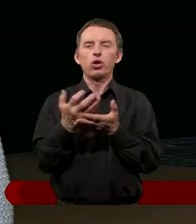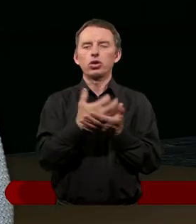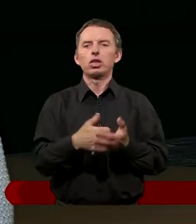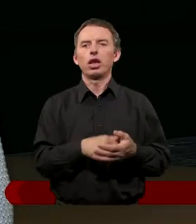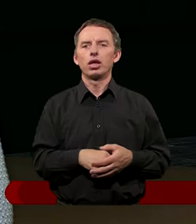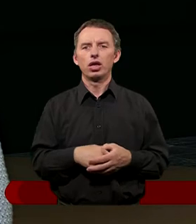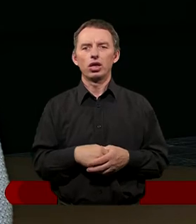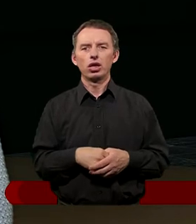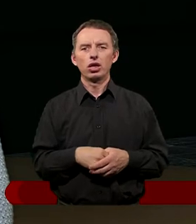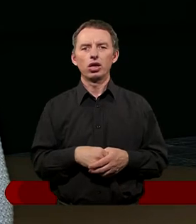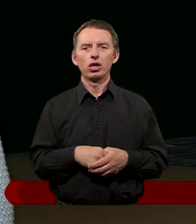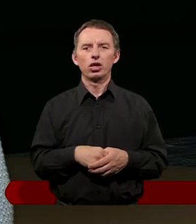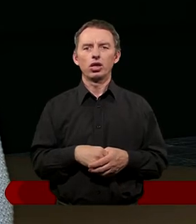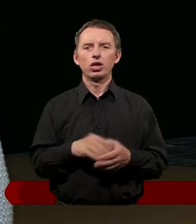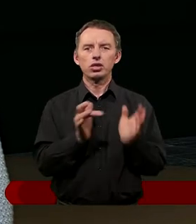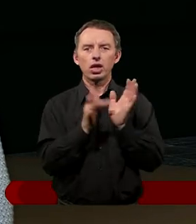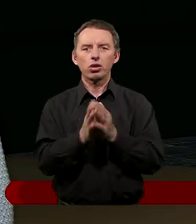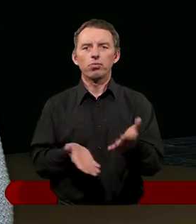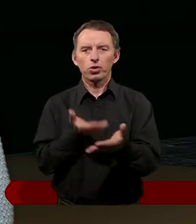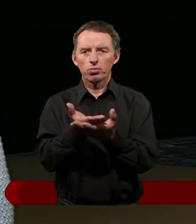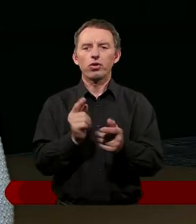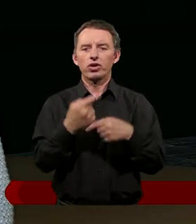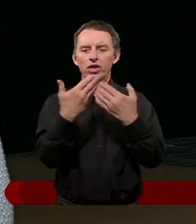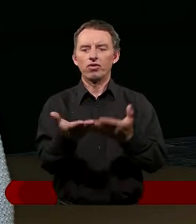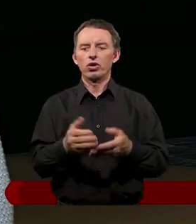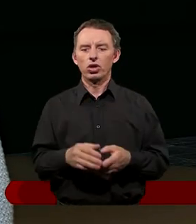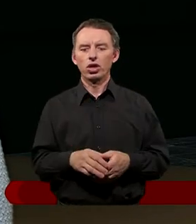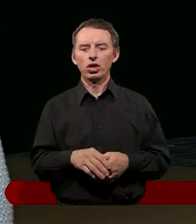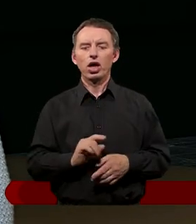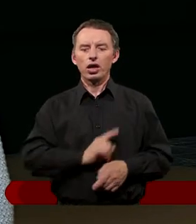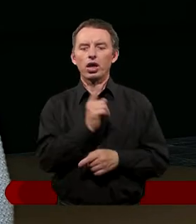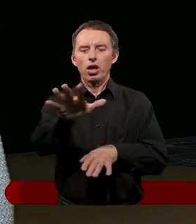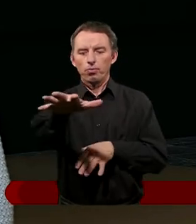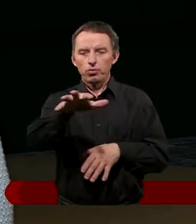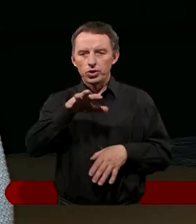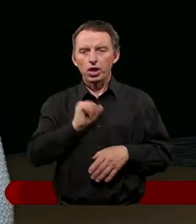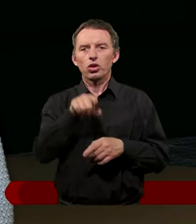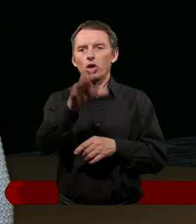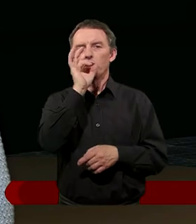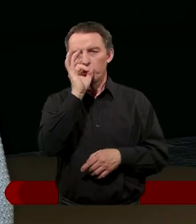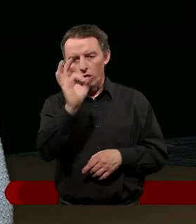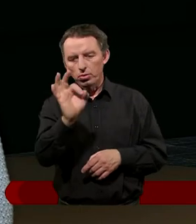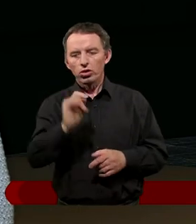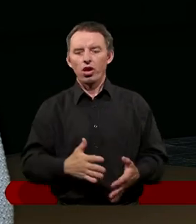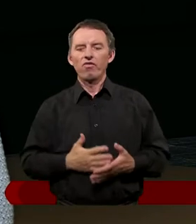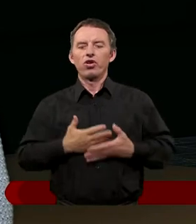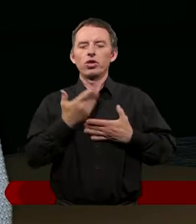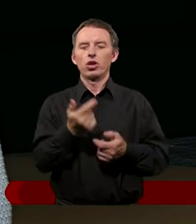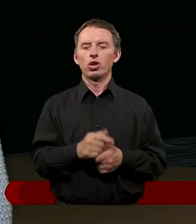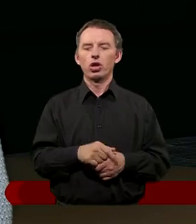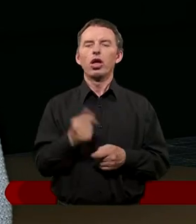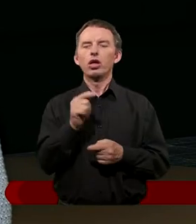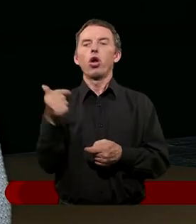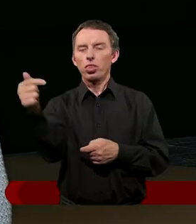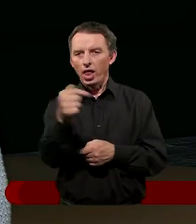dokonywał u nich. Czyli ja bym porównała do sytuacji, że ten ktoś bierze to, co dobre, to, co mu się wydaje, że mu się wręcz